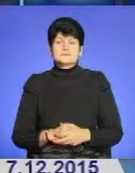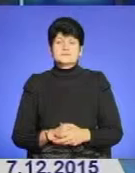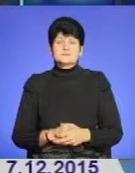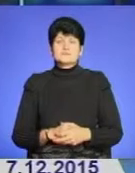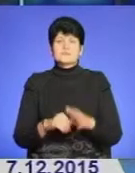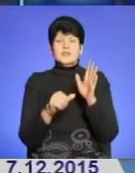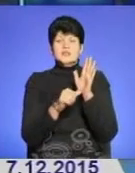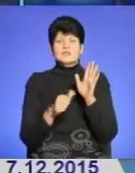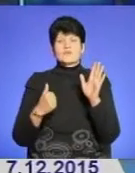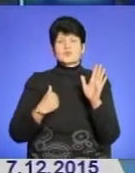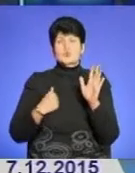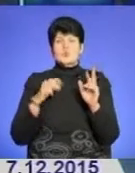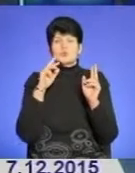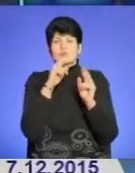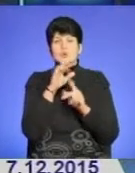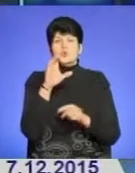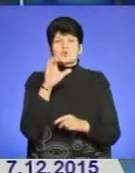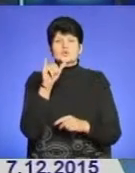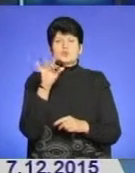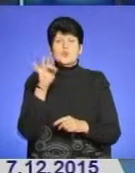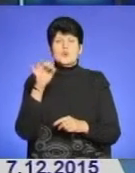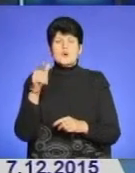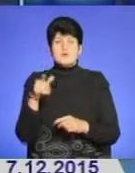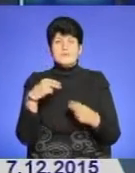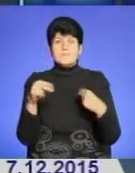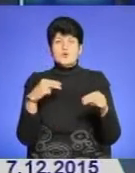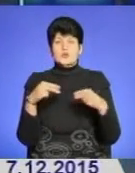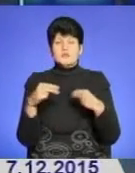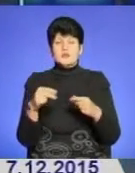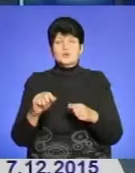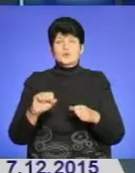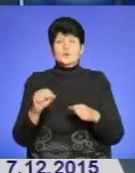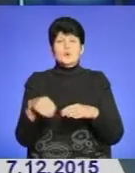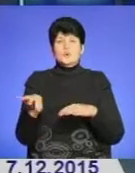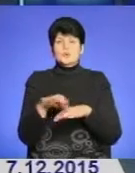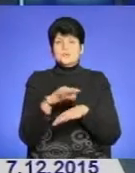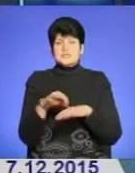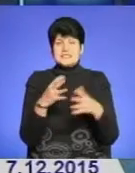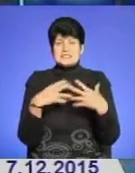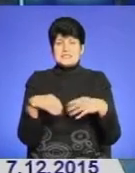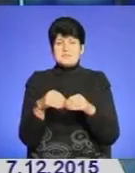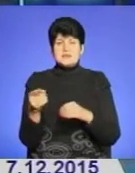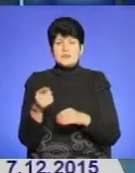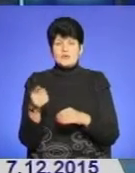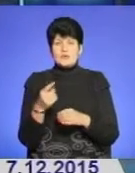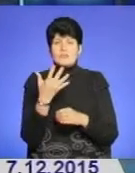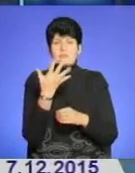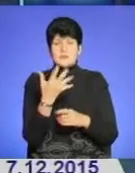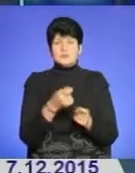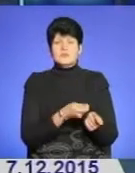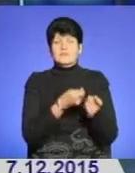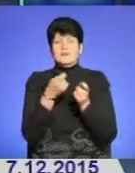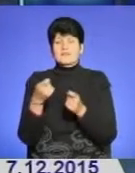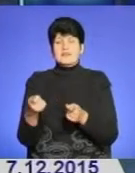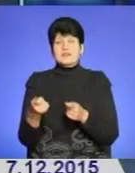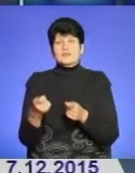Шестеро військових утруїлися сурагатом, яким торгувало подружжя з Тернополя. П'ятеро з них з важкими ускладненнями доставлено до військово-медичного клінічного